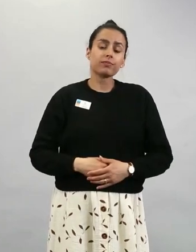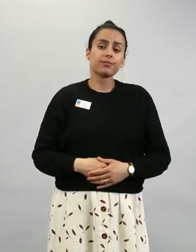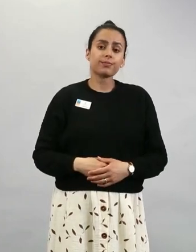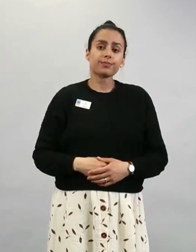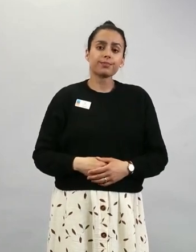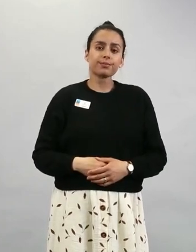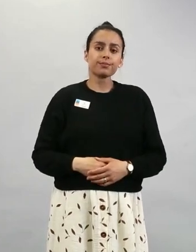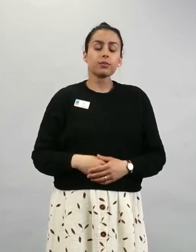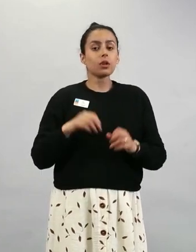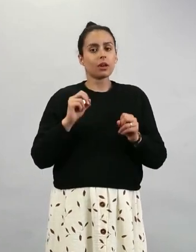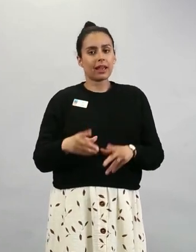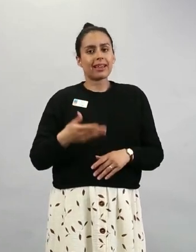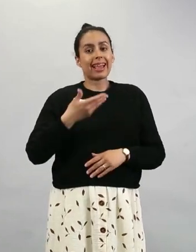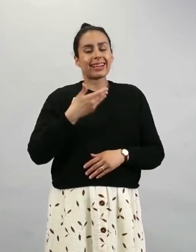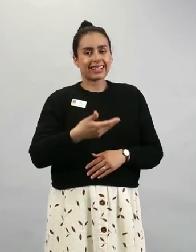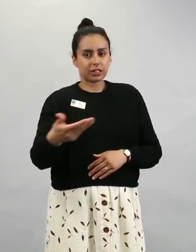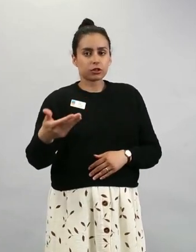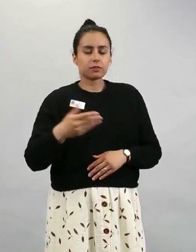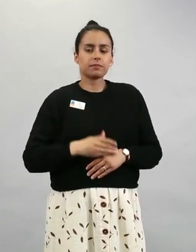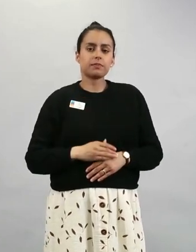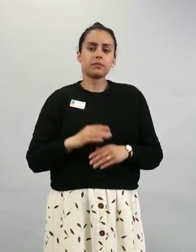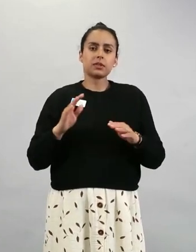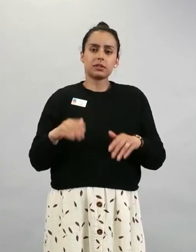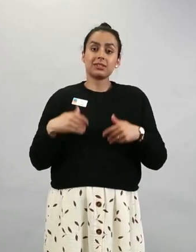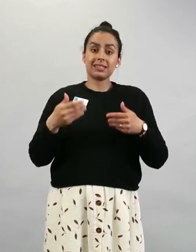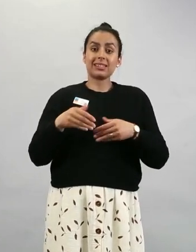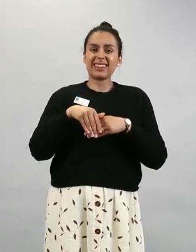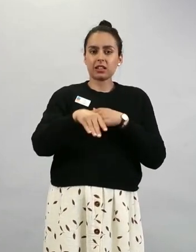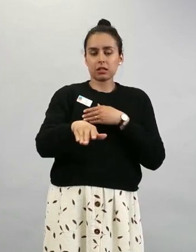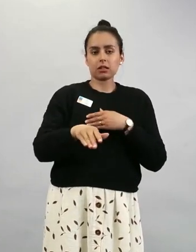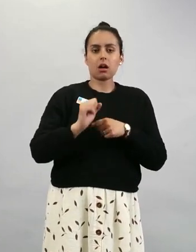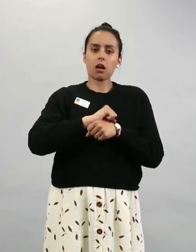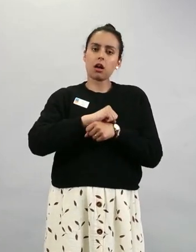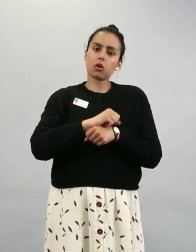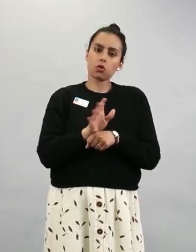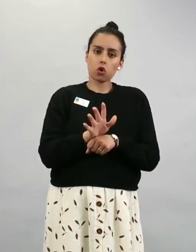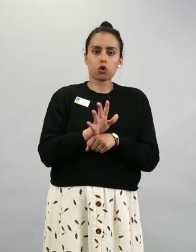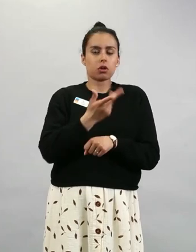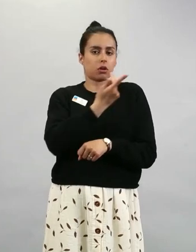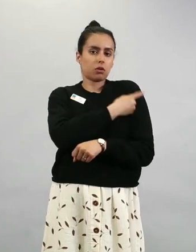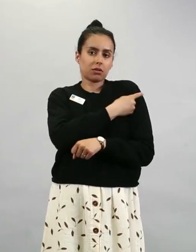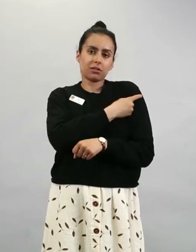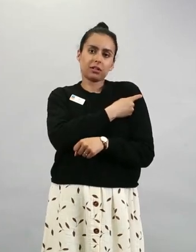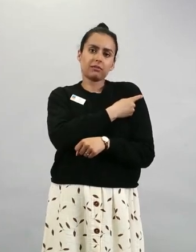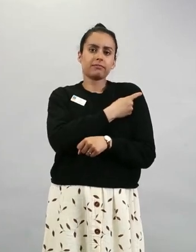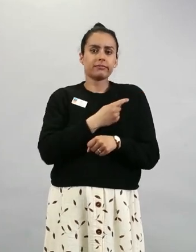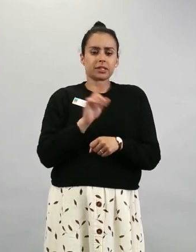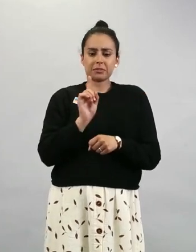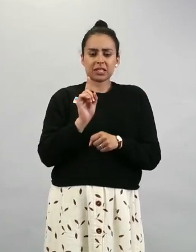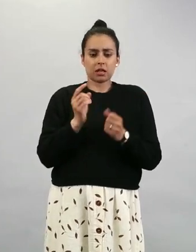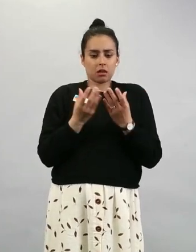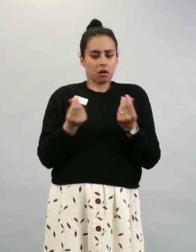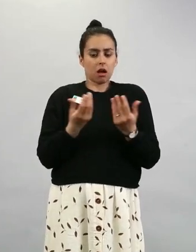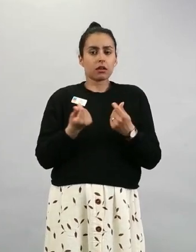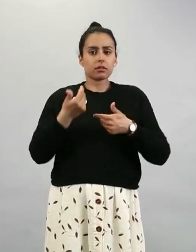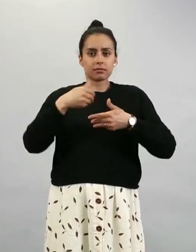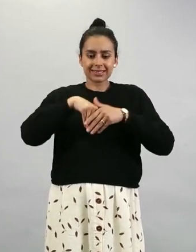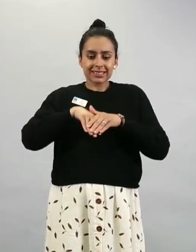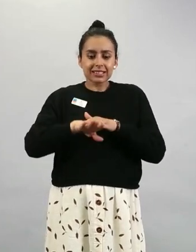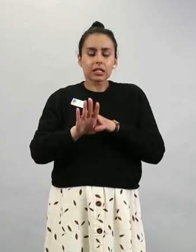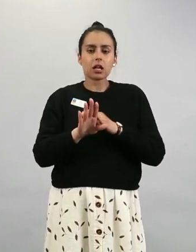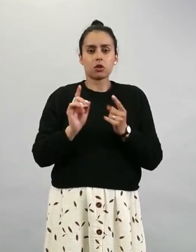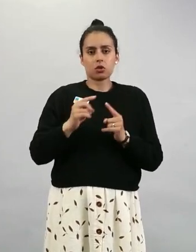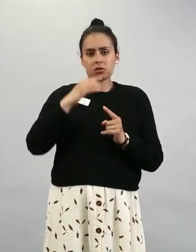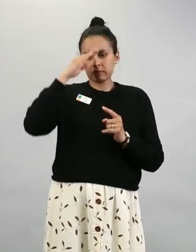Kiitos. Jatketaan sitten koronarokotteen sisältämillä ainesosilla. Eli jos henkilö noudattaa